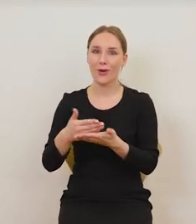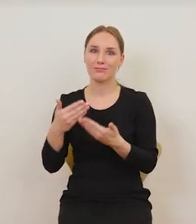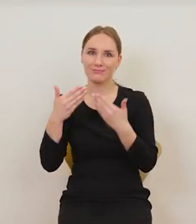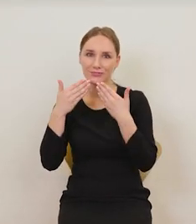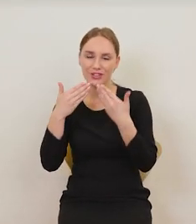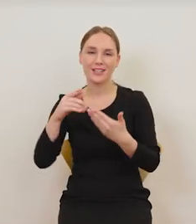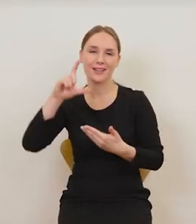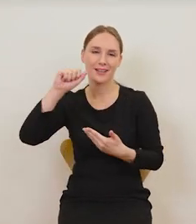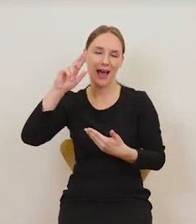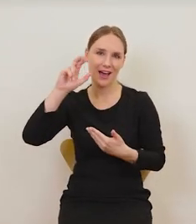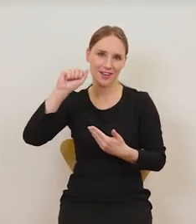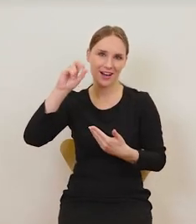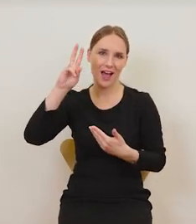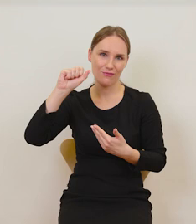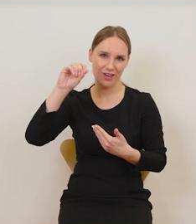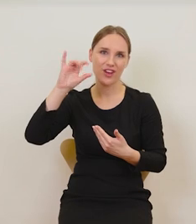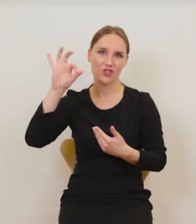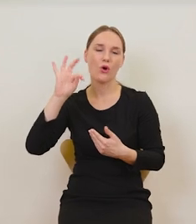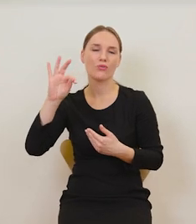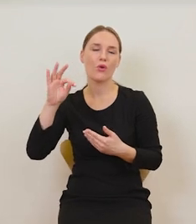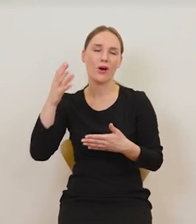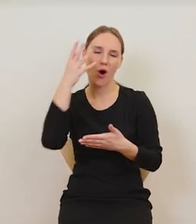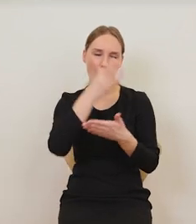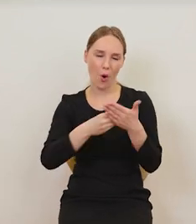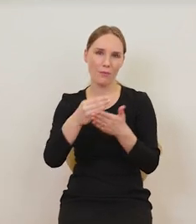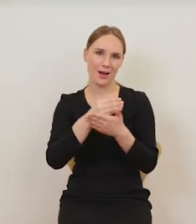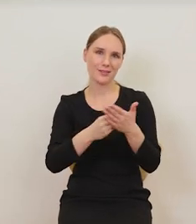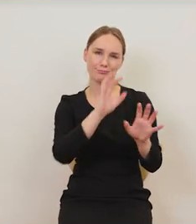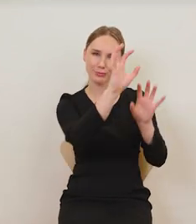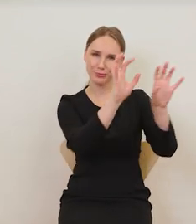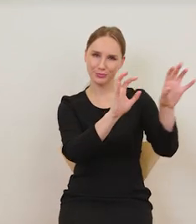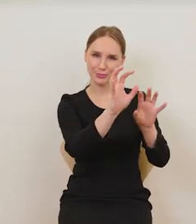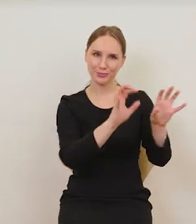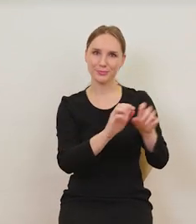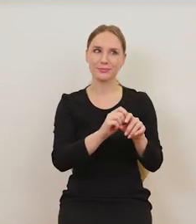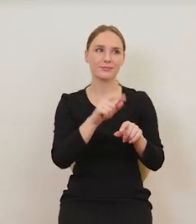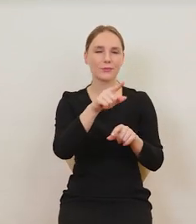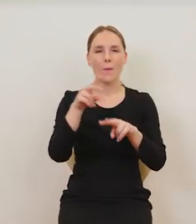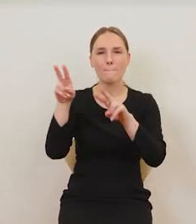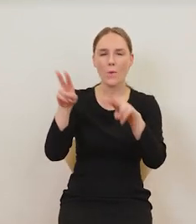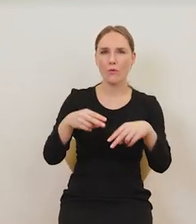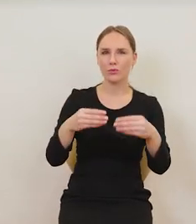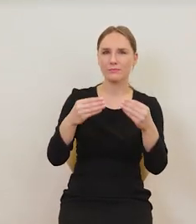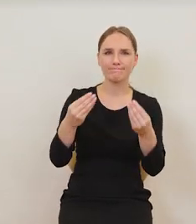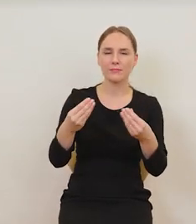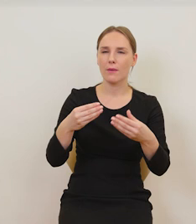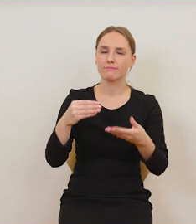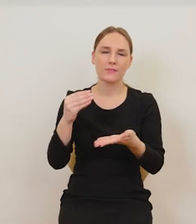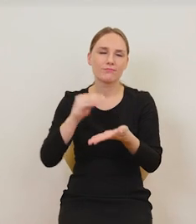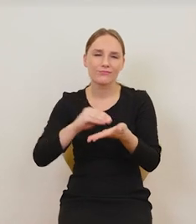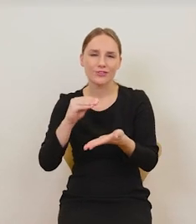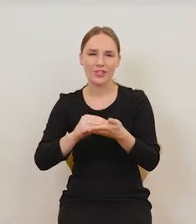służył również Caravaggio, który właściwie tymi obrazami przywracał ten spektakl w